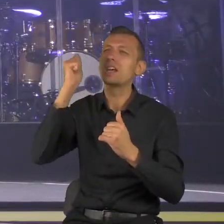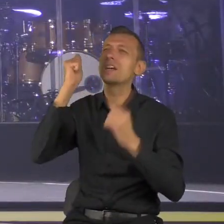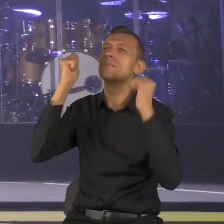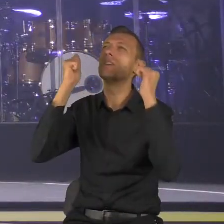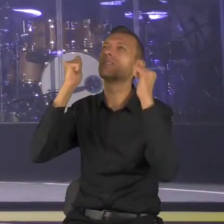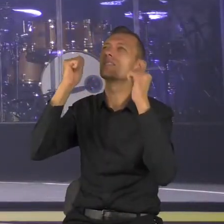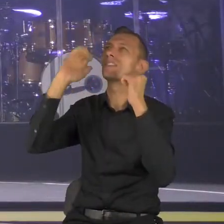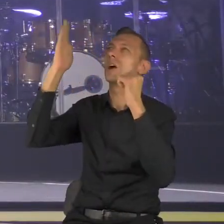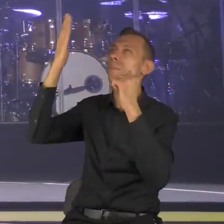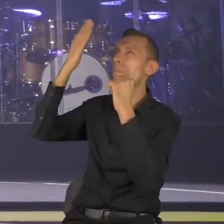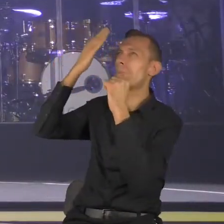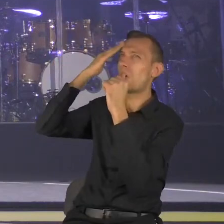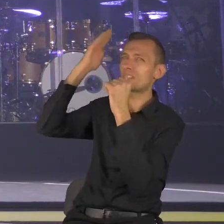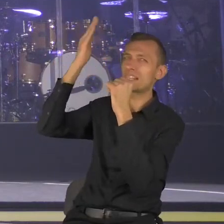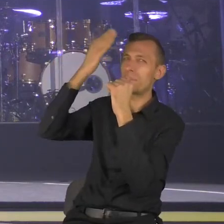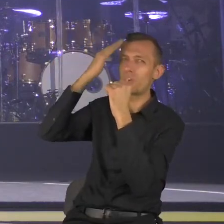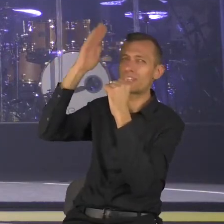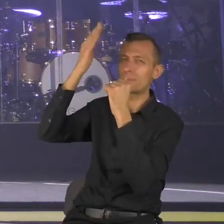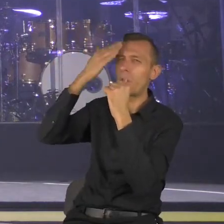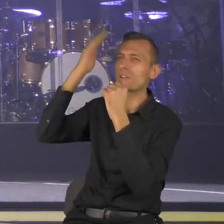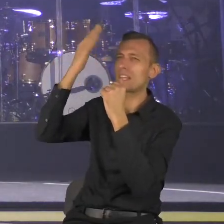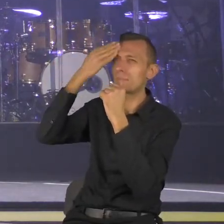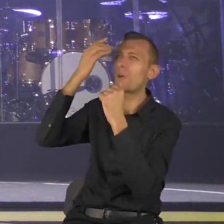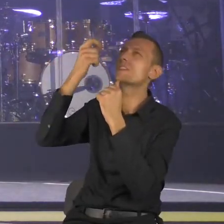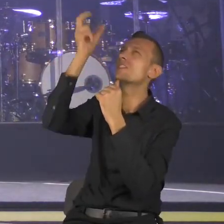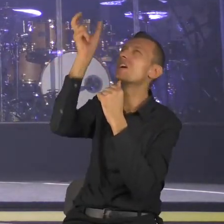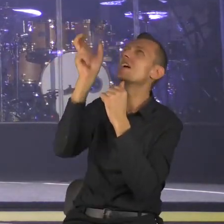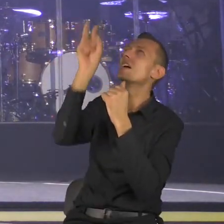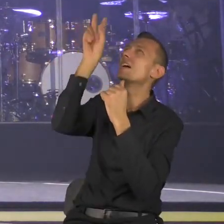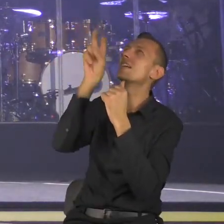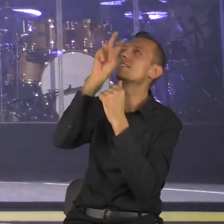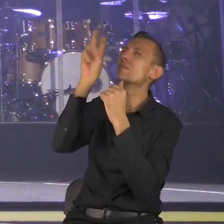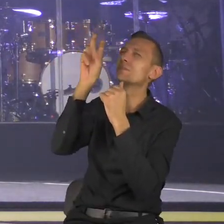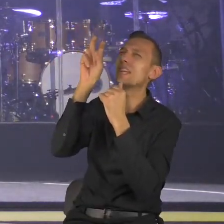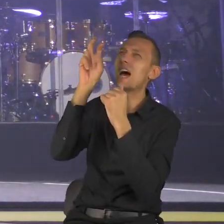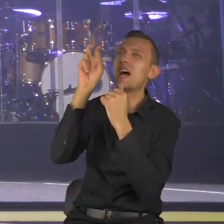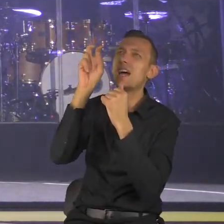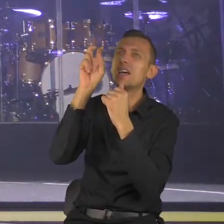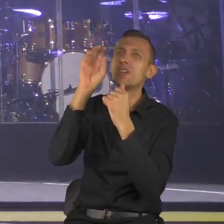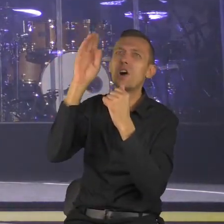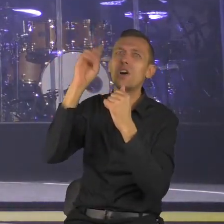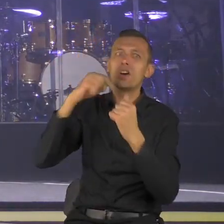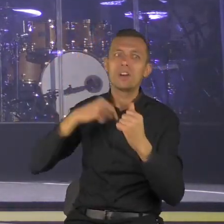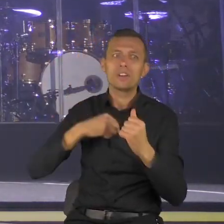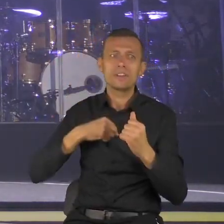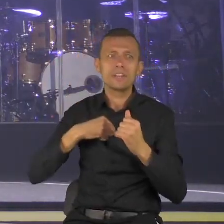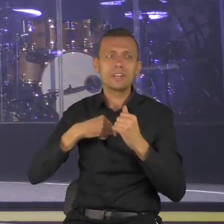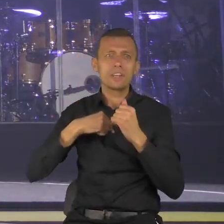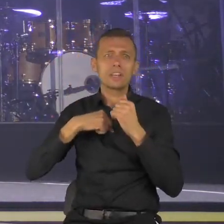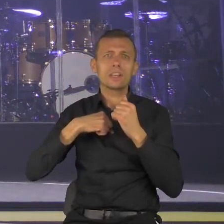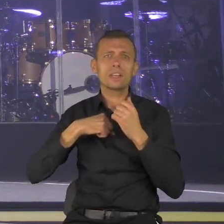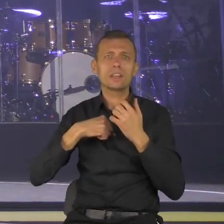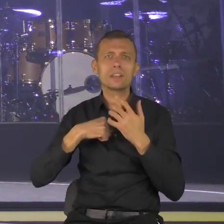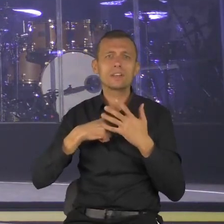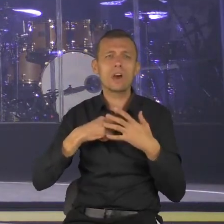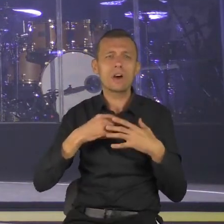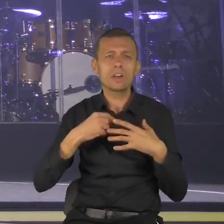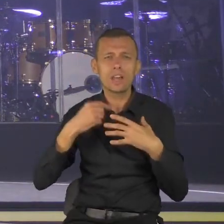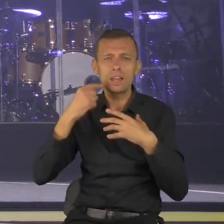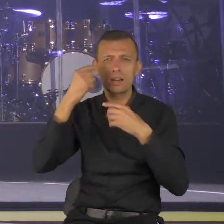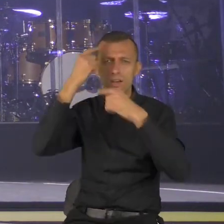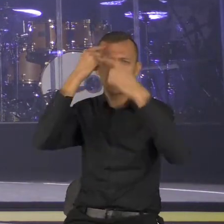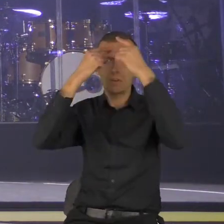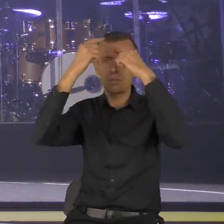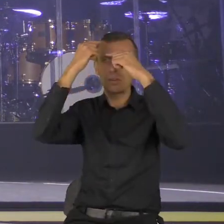Im bardziej znasz Chrystusa, tym bardziej jesteś sobą. Tym bardziej stajesz się tym, kim Bóg cię stworzył i zaczynasz leśnić